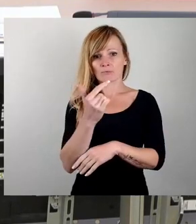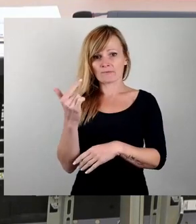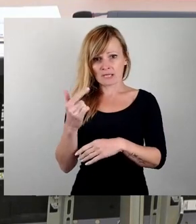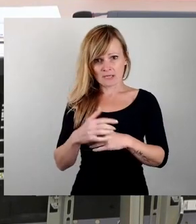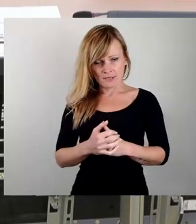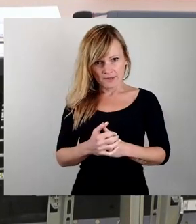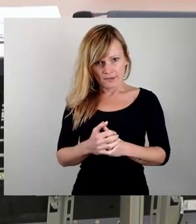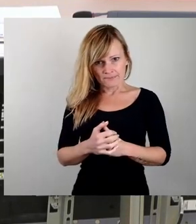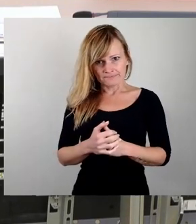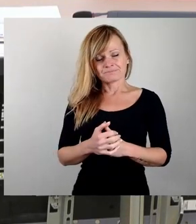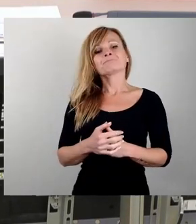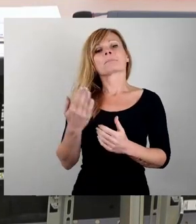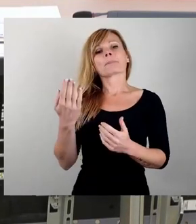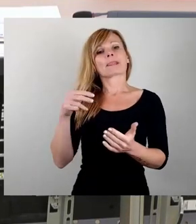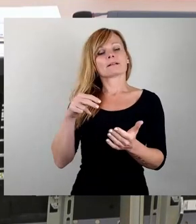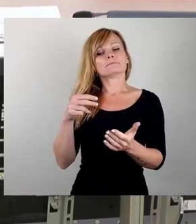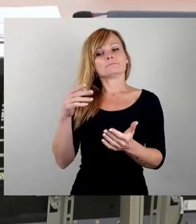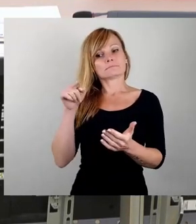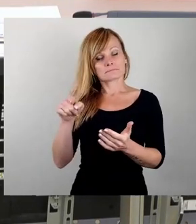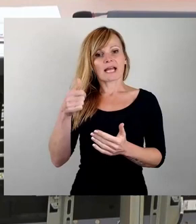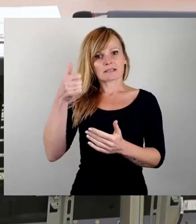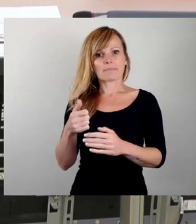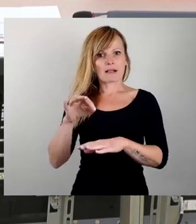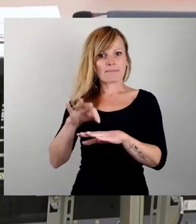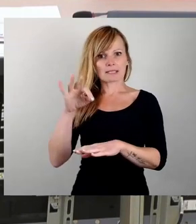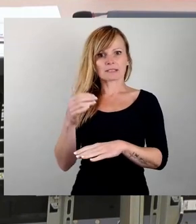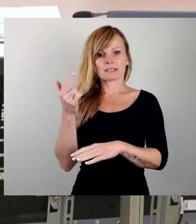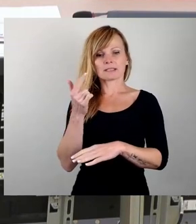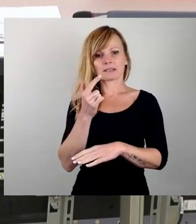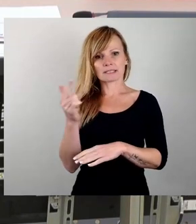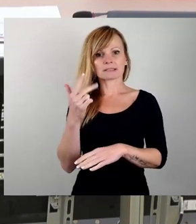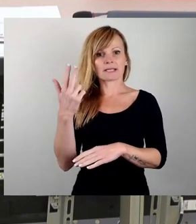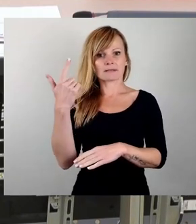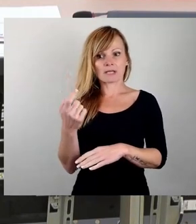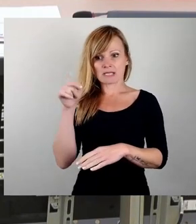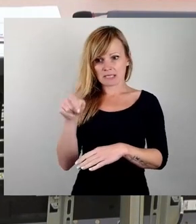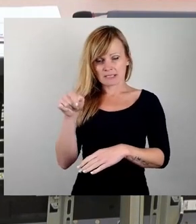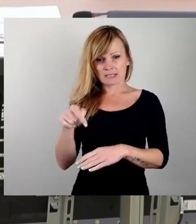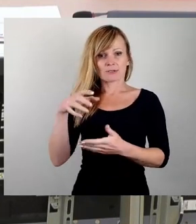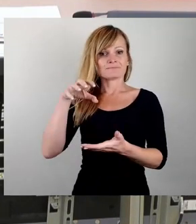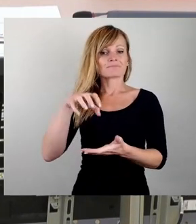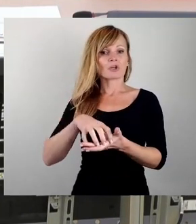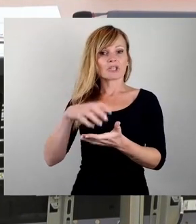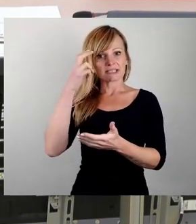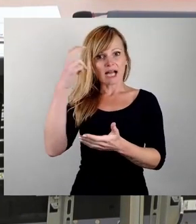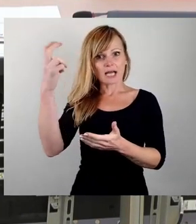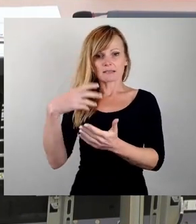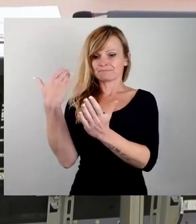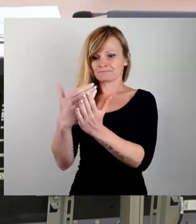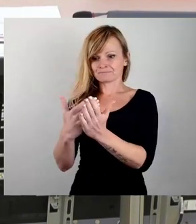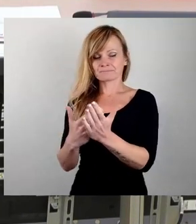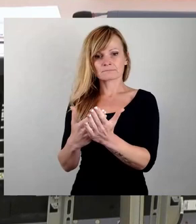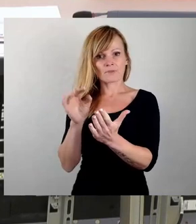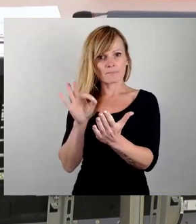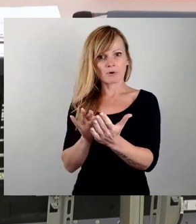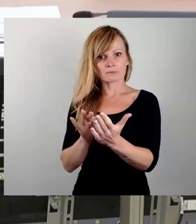stand erstmals im März des Jahres 2023 hier auf der Agenda des Stadtrates und wurde seitdem immer wieder vertagt, bis wir